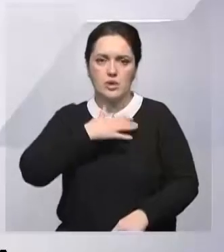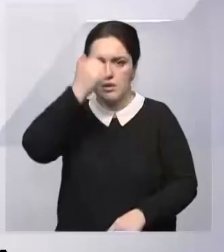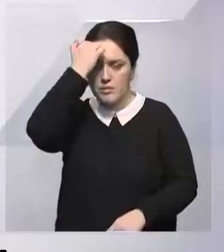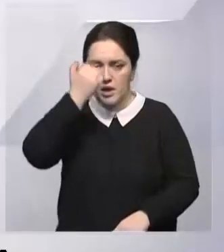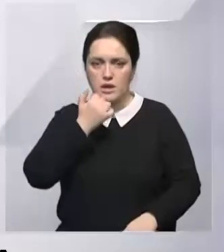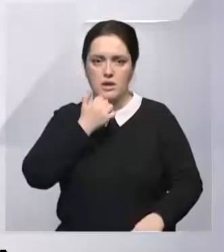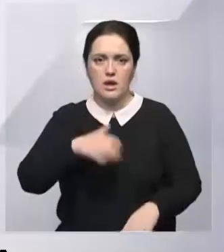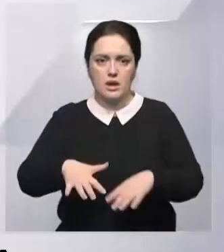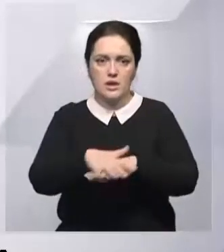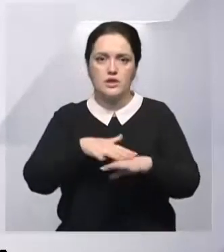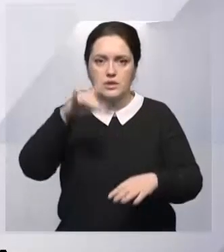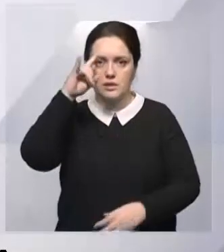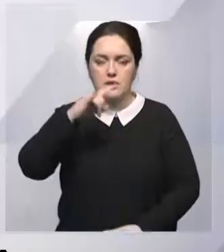граждан Казахстана.